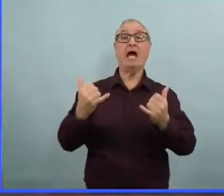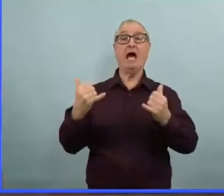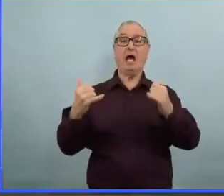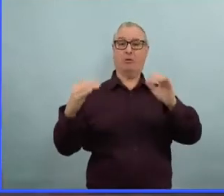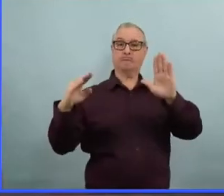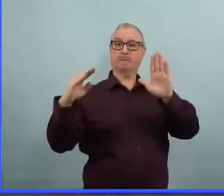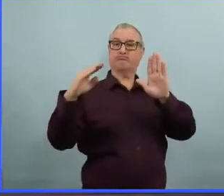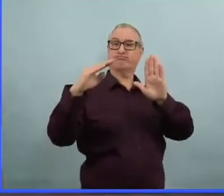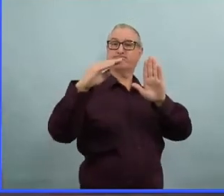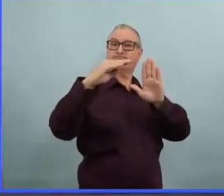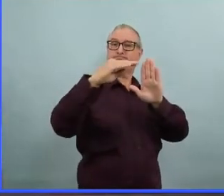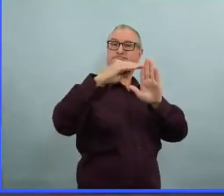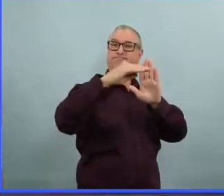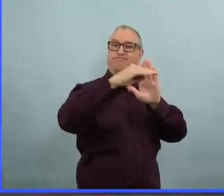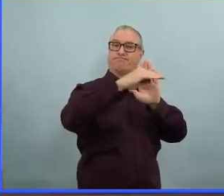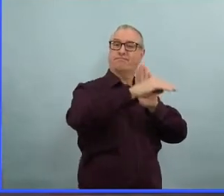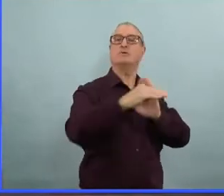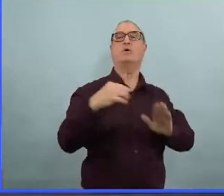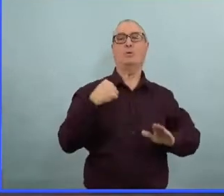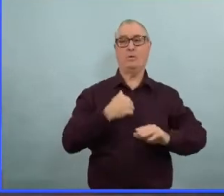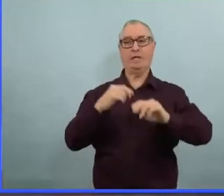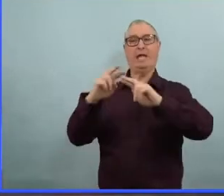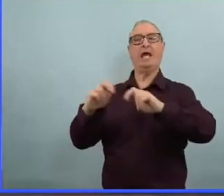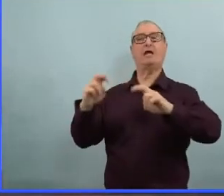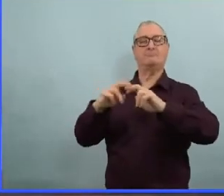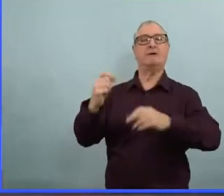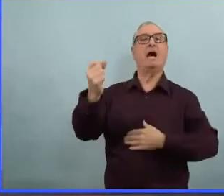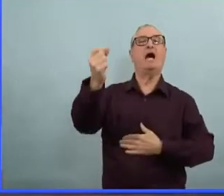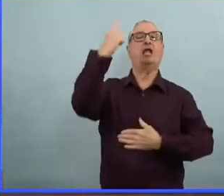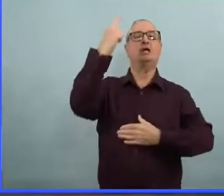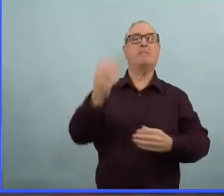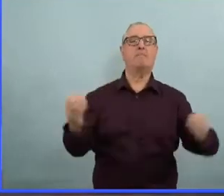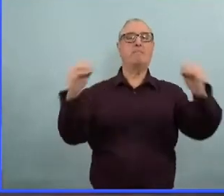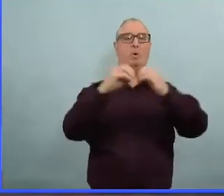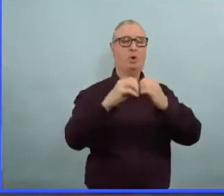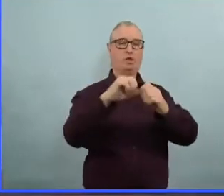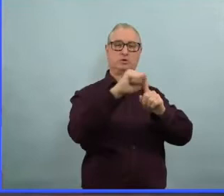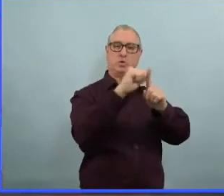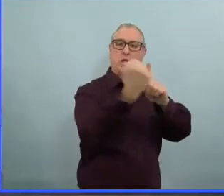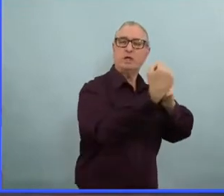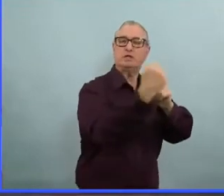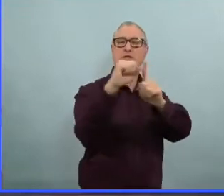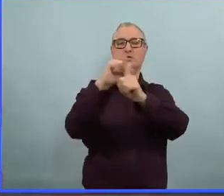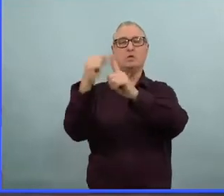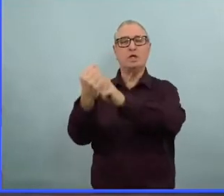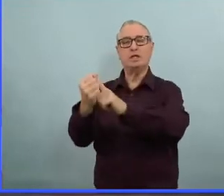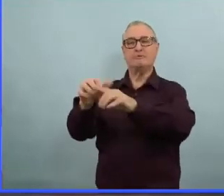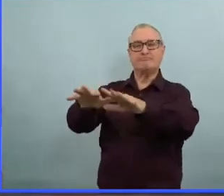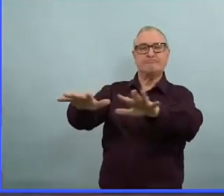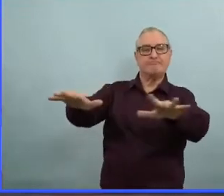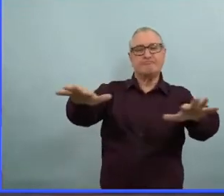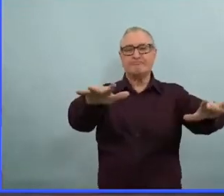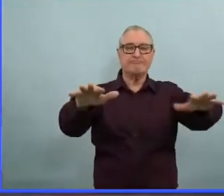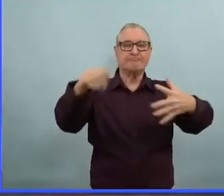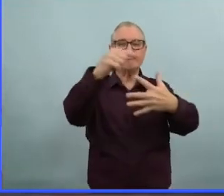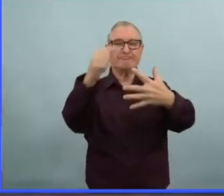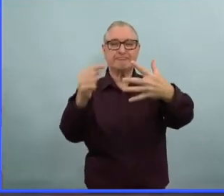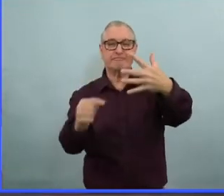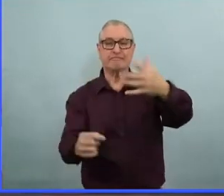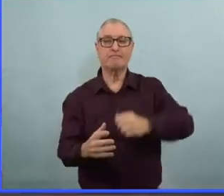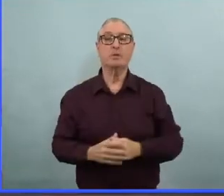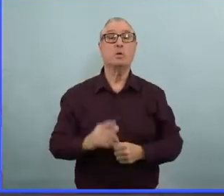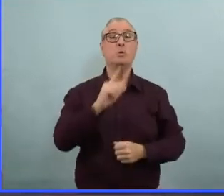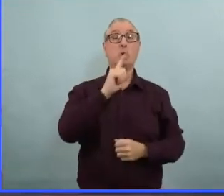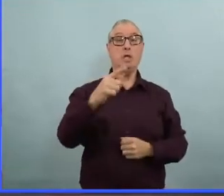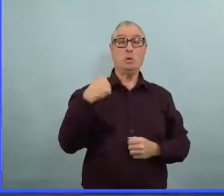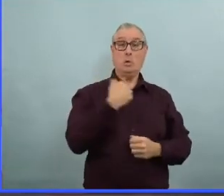une meilleure idée de là où nous en sommes dans cette vague. Donc, un des facteurs que nous avons examiné, un des facteurs les plus importants, c'est bien sûr la